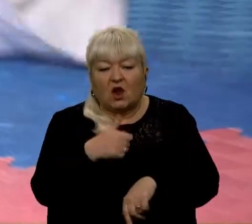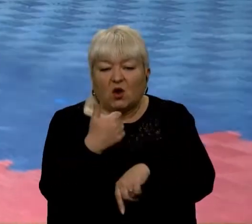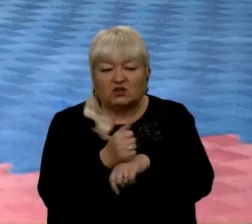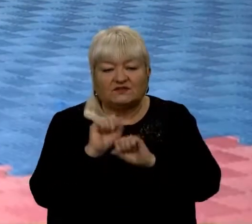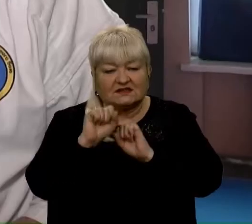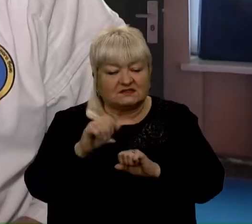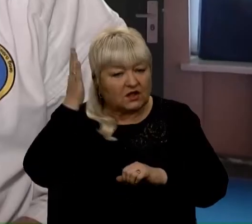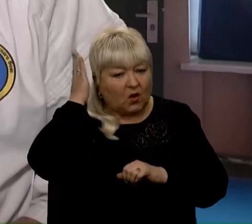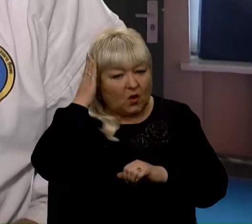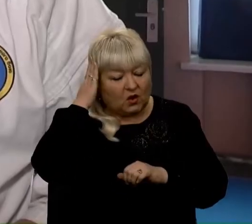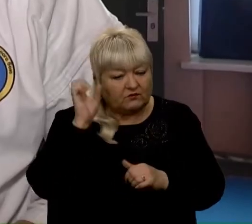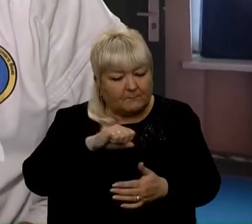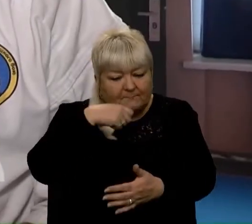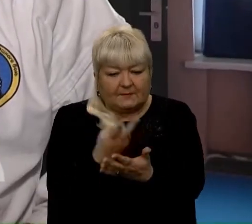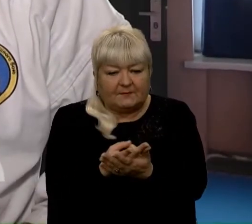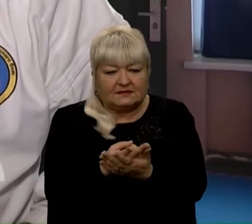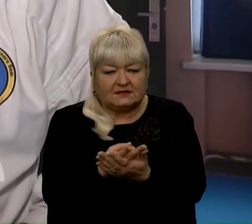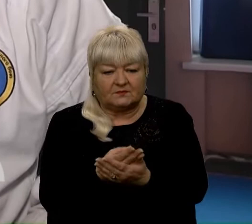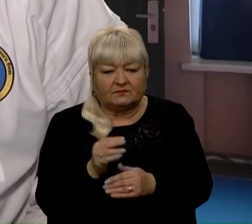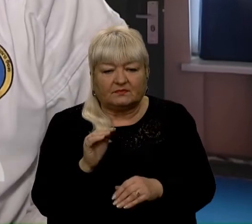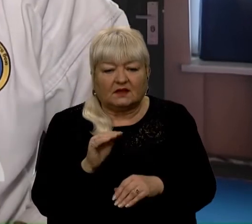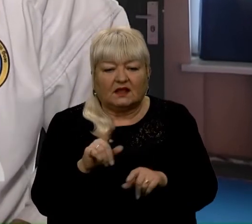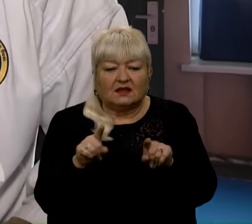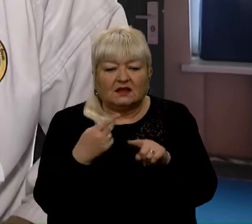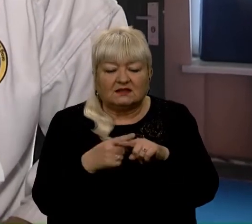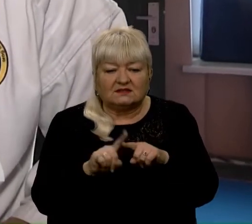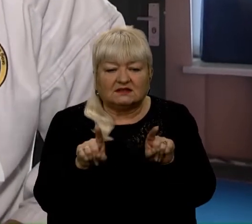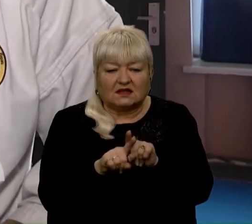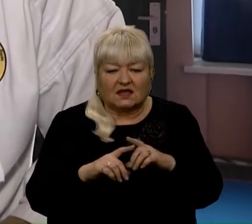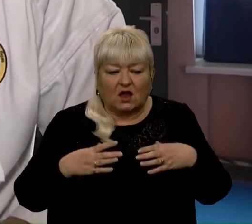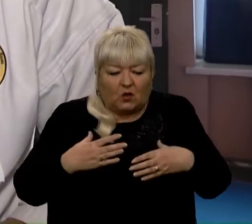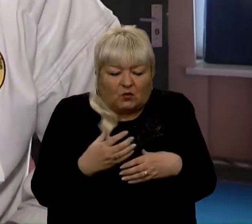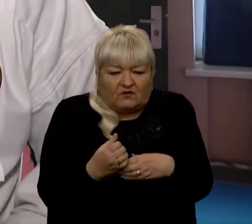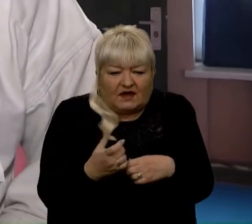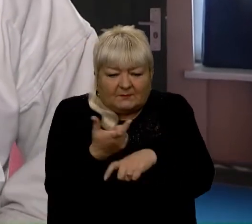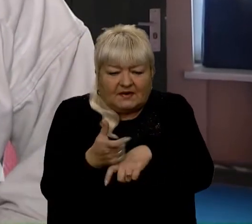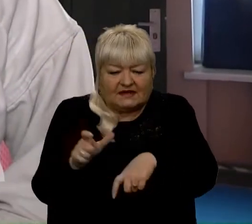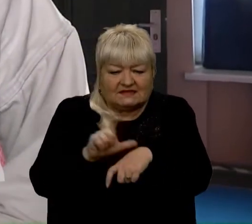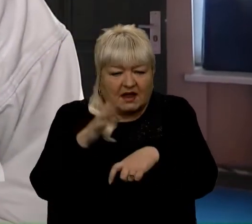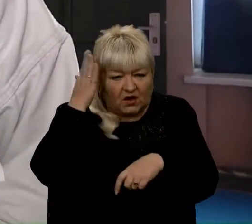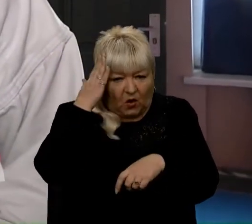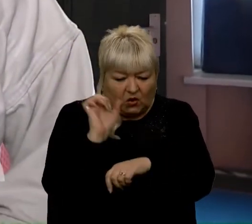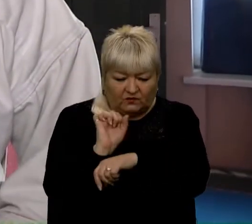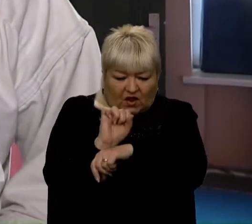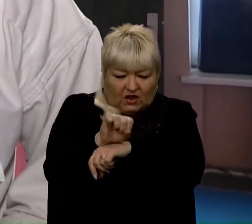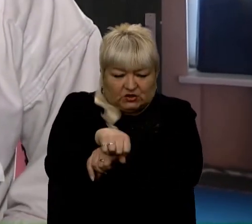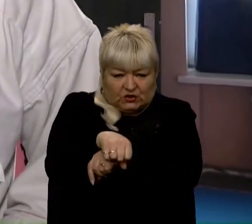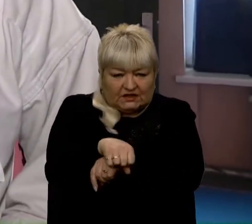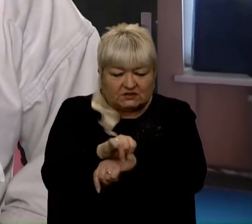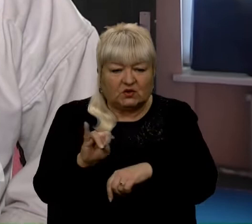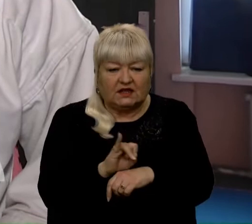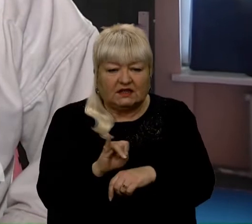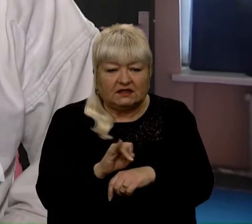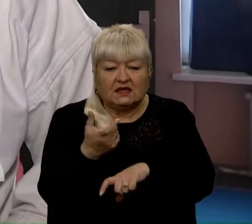падінні назад. Фактор такий найважливий – це групування. Тобто максимально закрити голову донизу і максимально